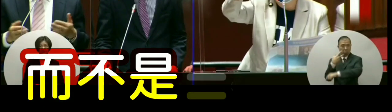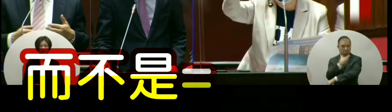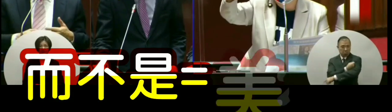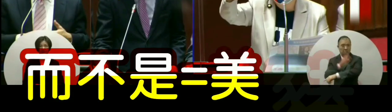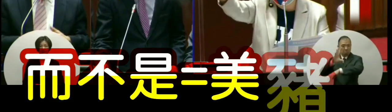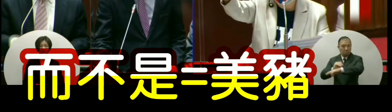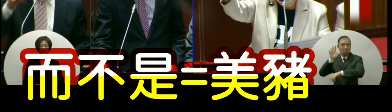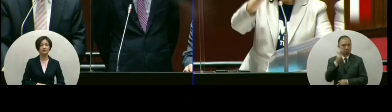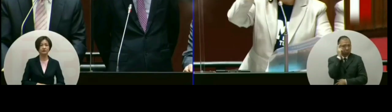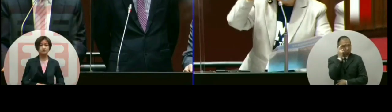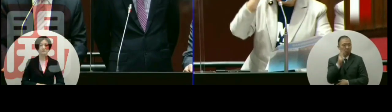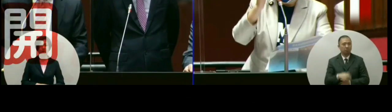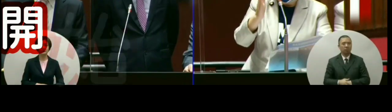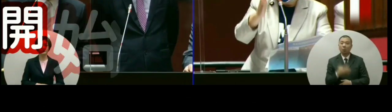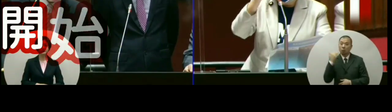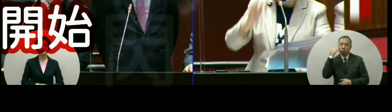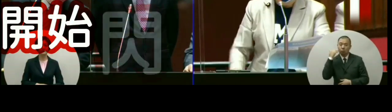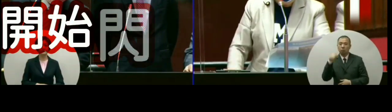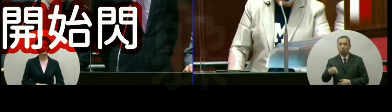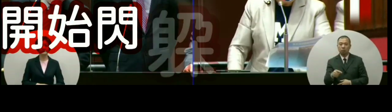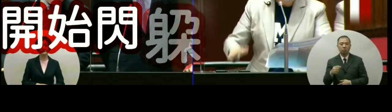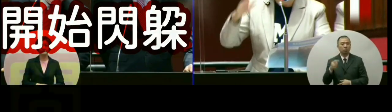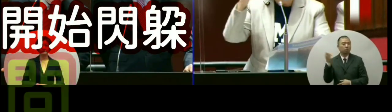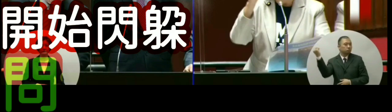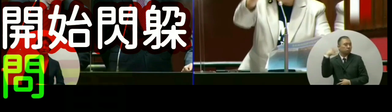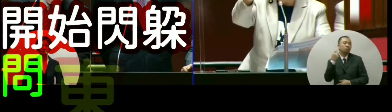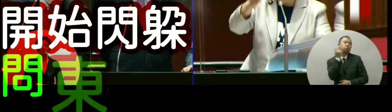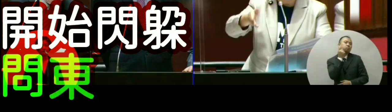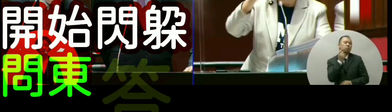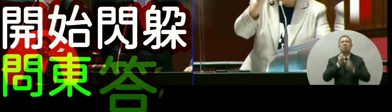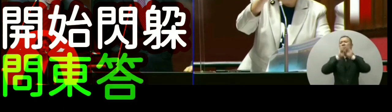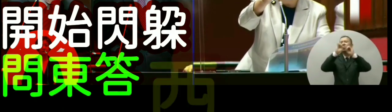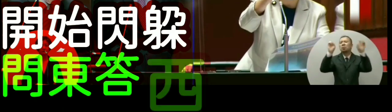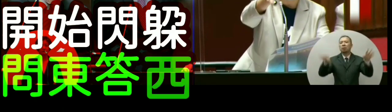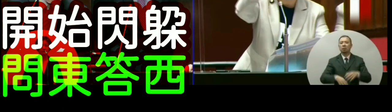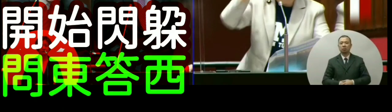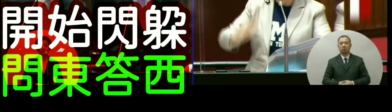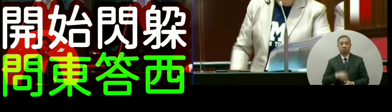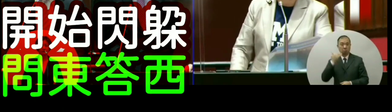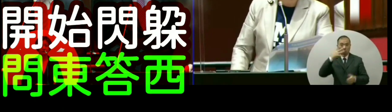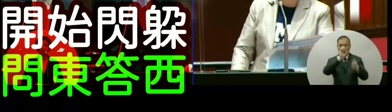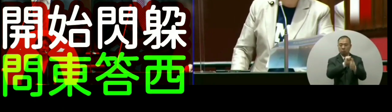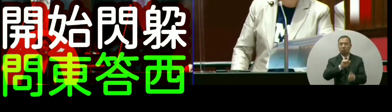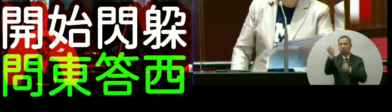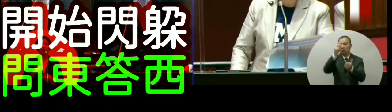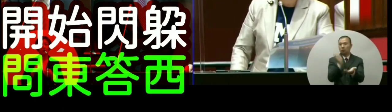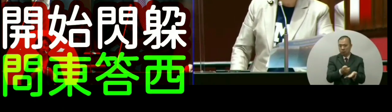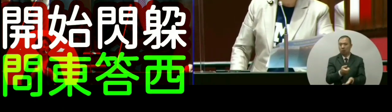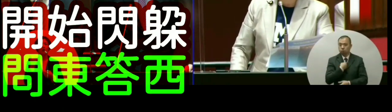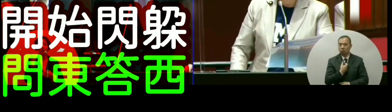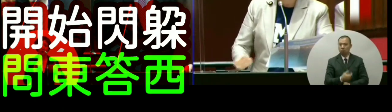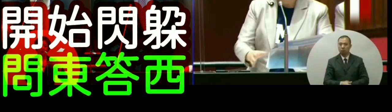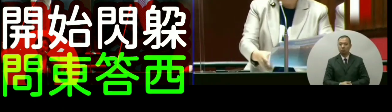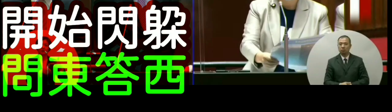等号美猪如果有假消息善不假消息是不是应该要延办对 向